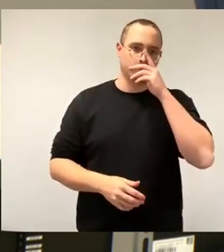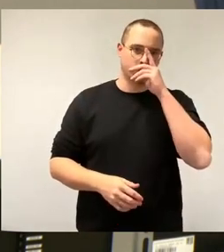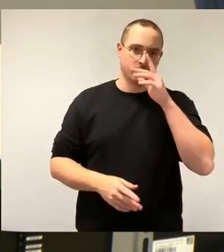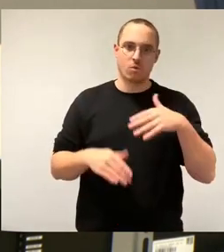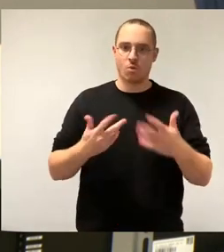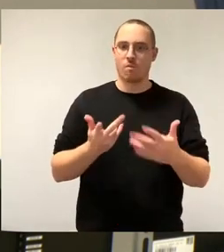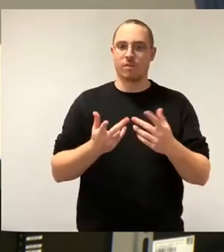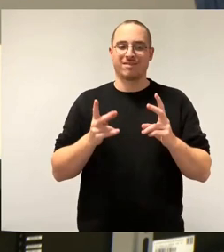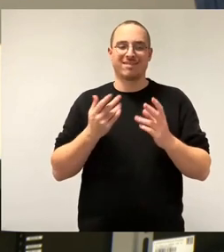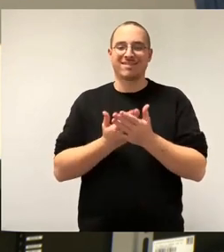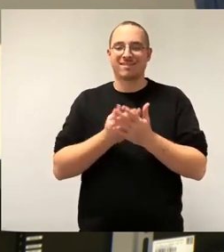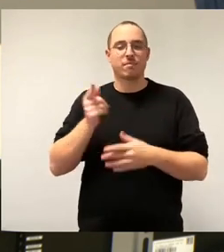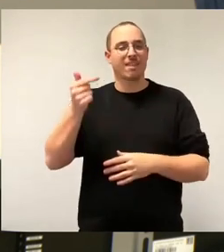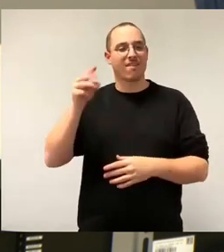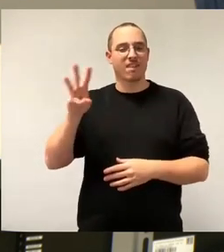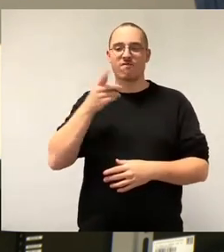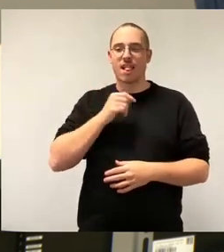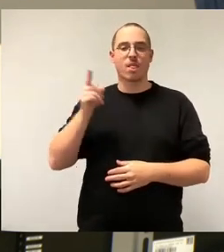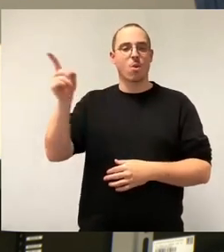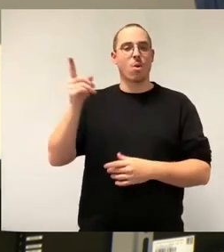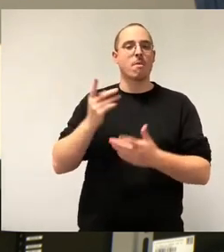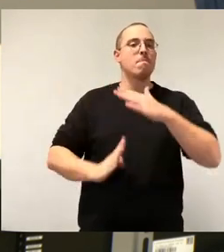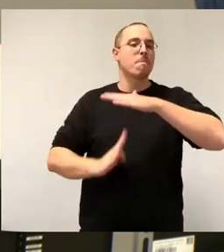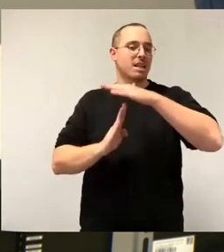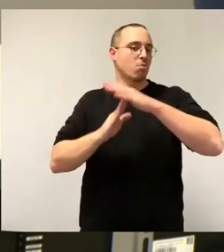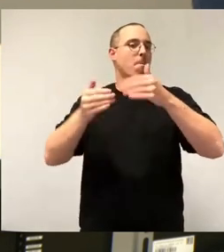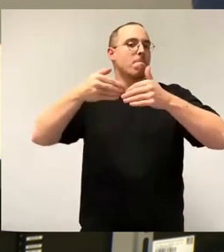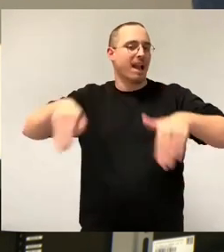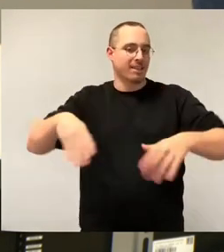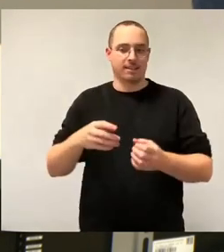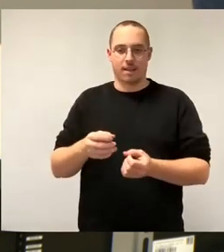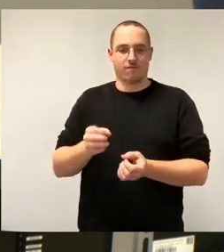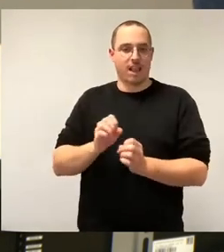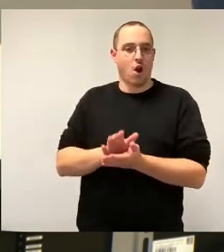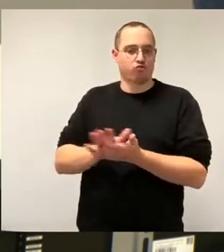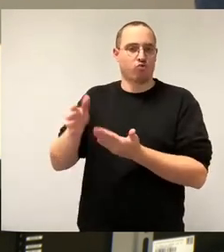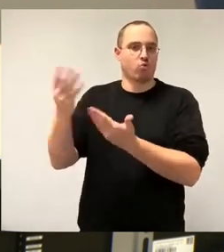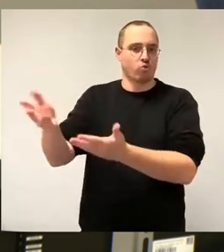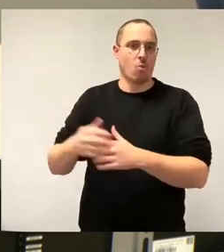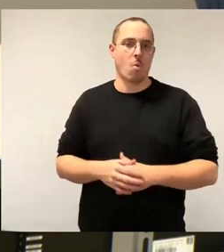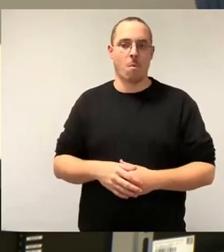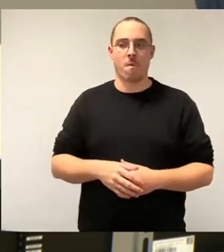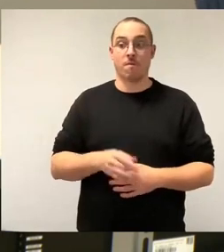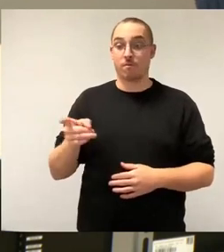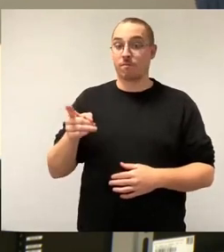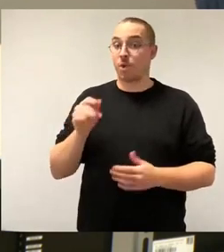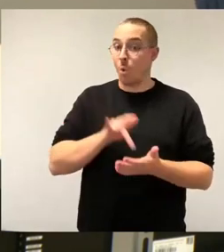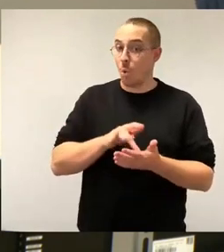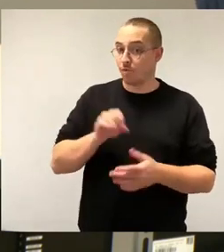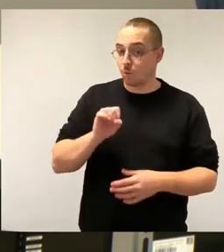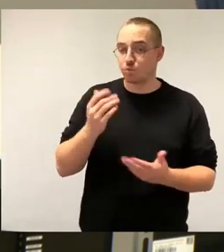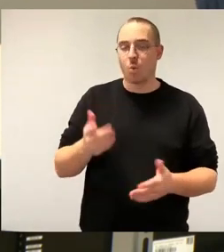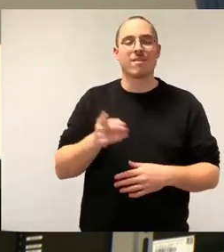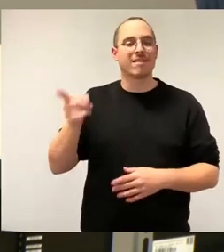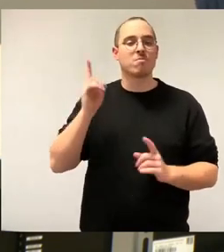begrenzte Ausschüttung. Das haben wir irgendwann mal vereinbart, mit der Begründung, es müsse Eigenkapital aufgebaut werden. Es kann schon sein, aber der Pfad,